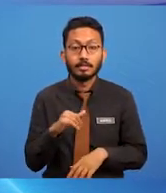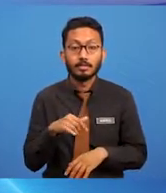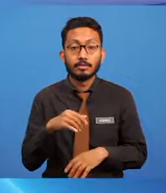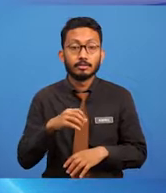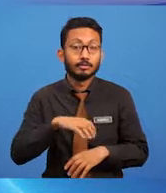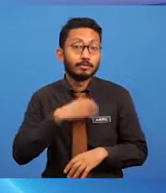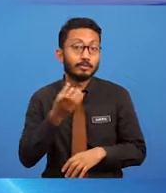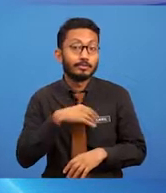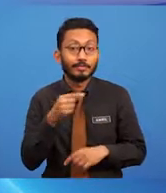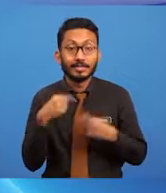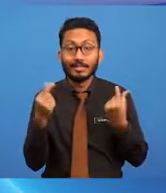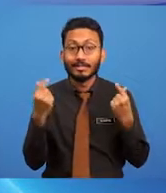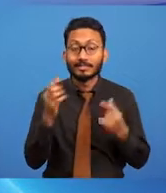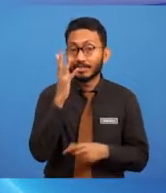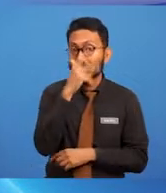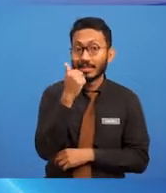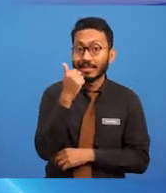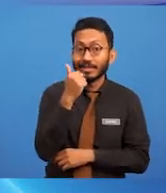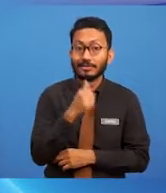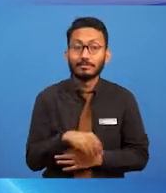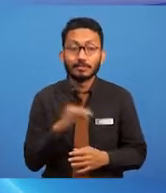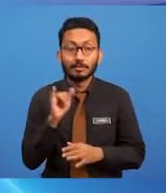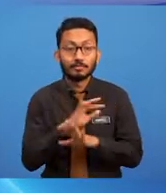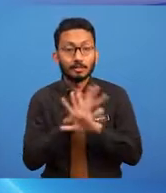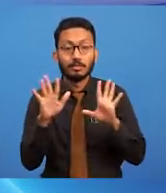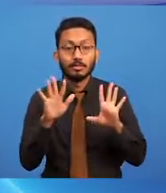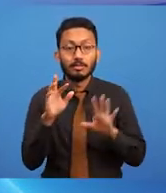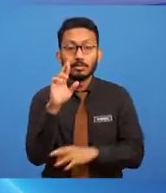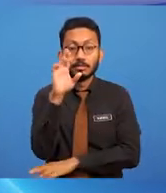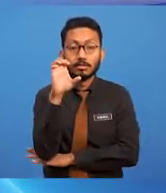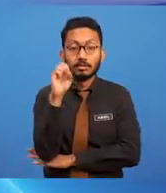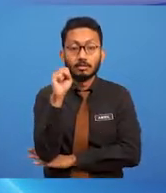juga rupa bentuk yang tidak realistik.